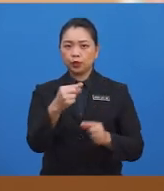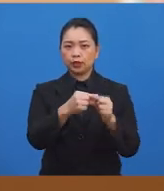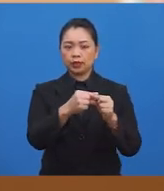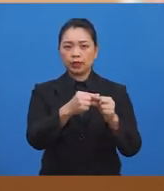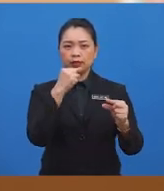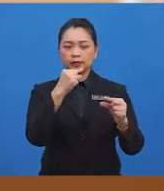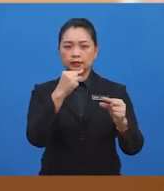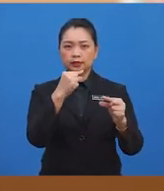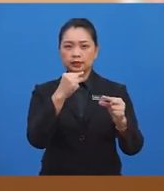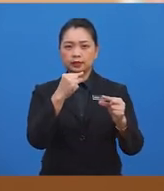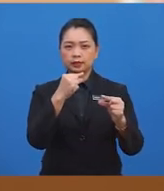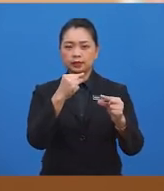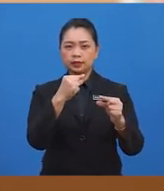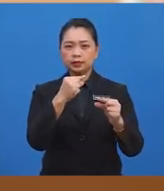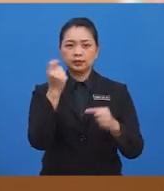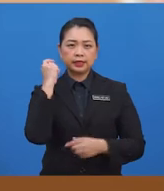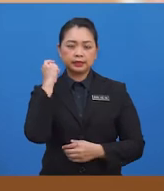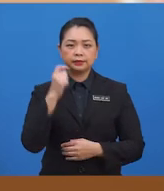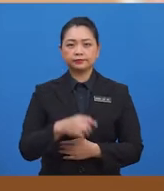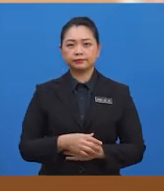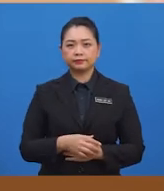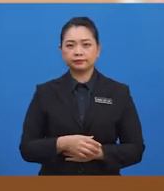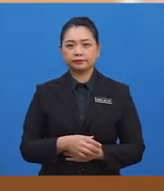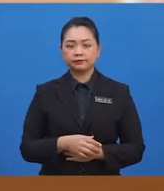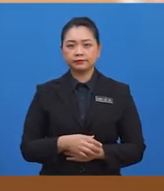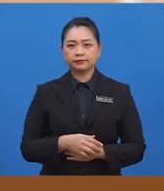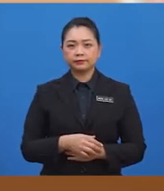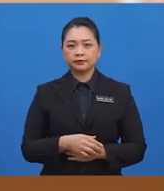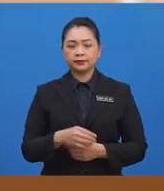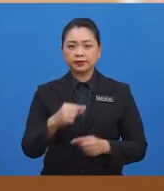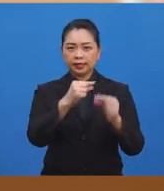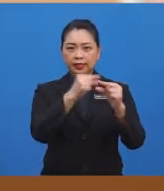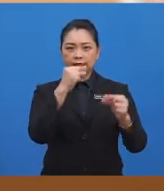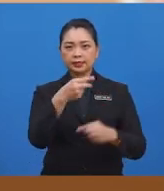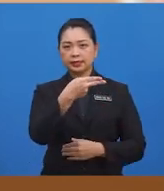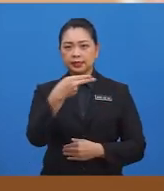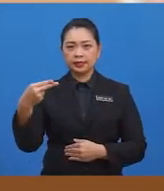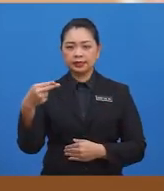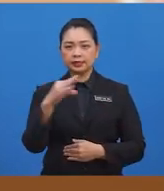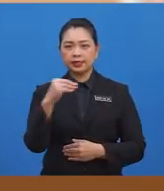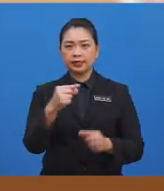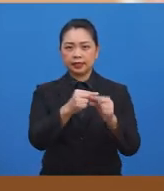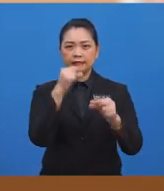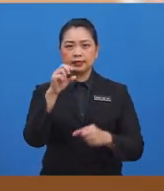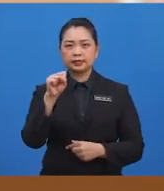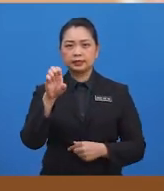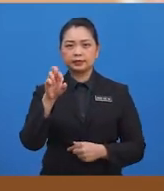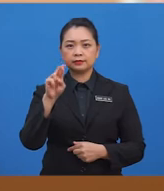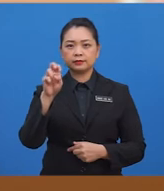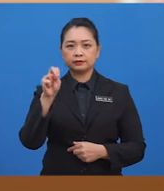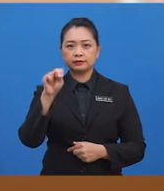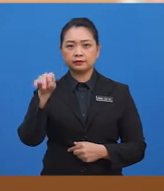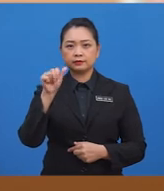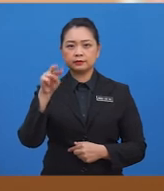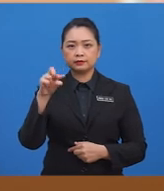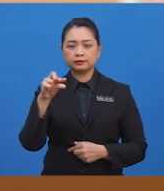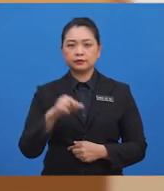-dua jenis garisan sebentar tadi, iaitu garis selari dan garis